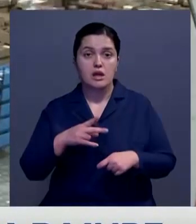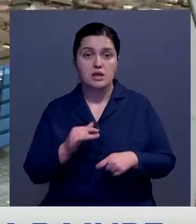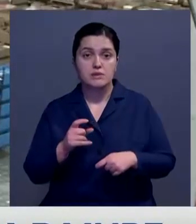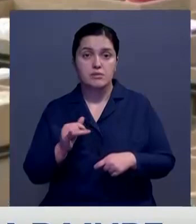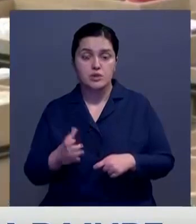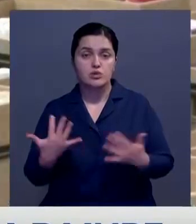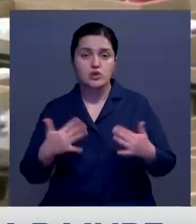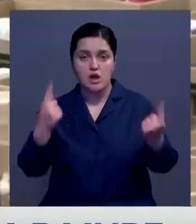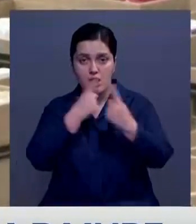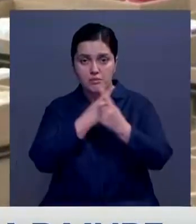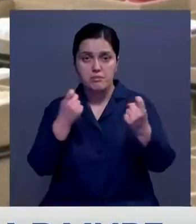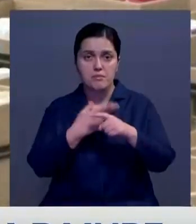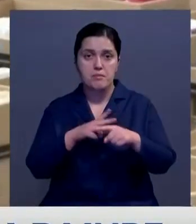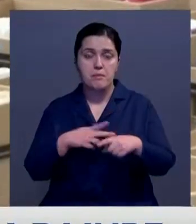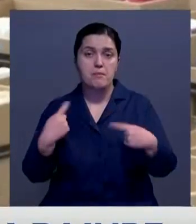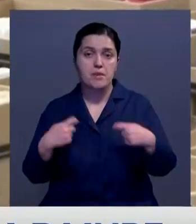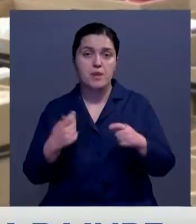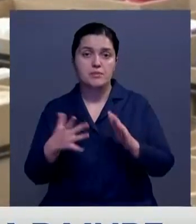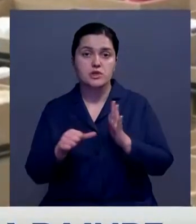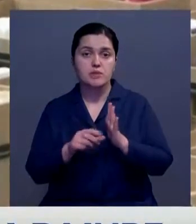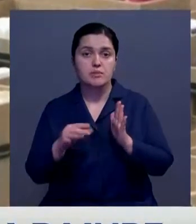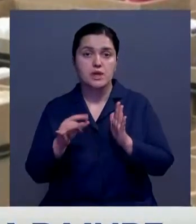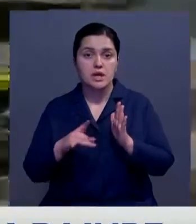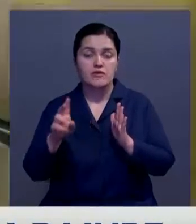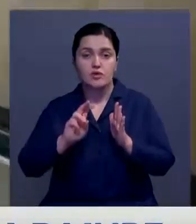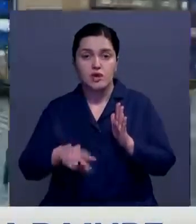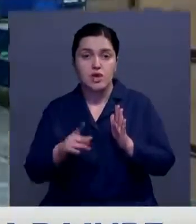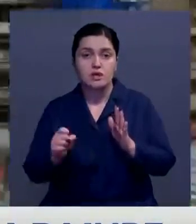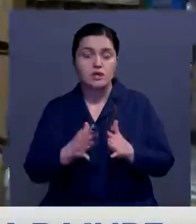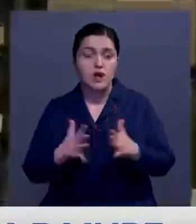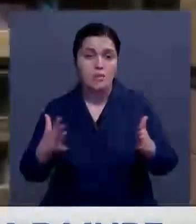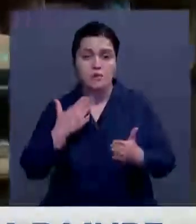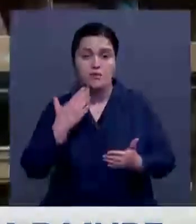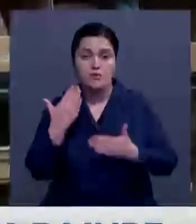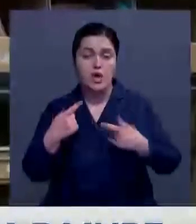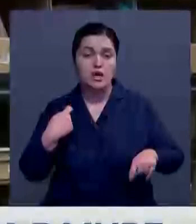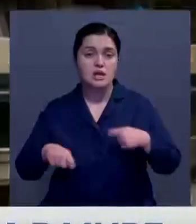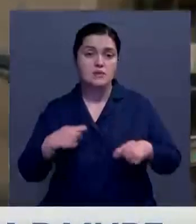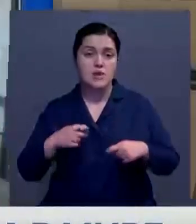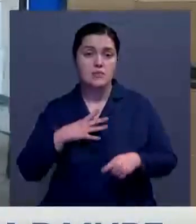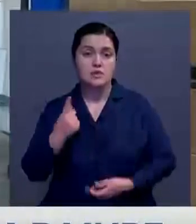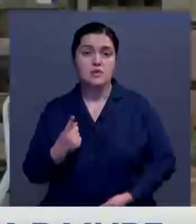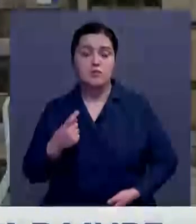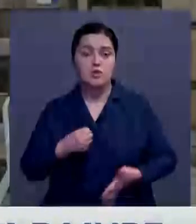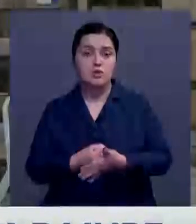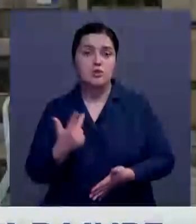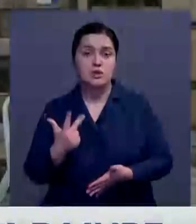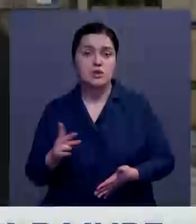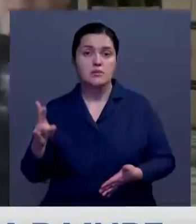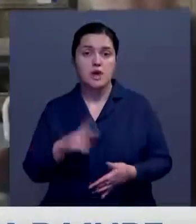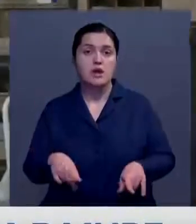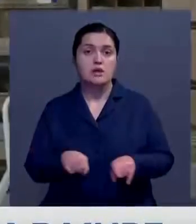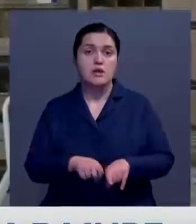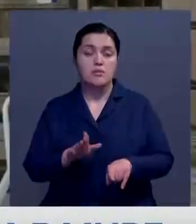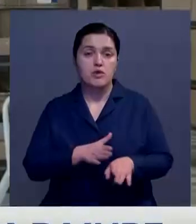Алиэкспресс уже сообщил о рекордных продажах в 56 миллиардов долларов. Из-за большого спроса распродажа проводилась с 1 по 3